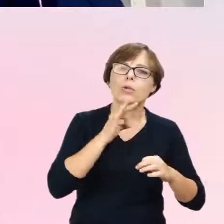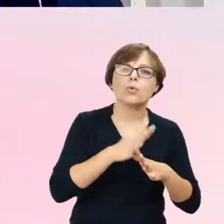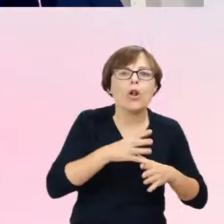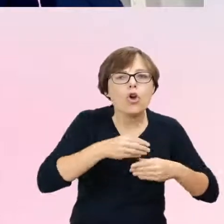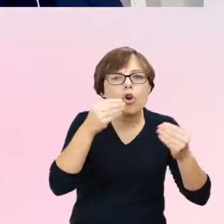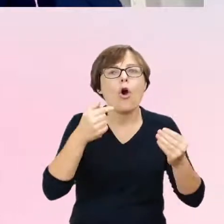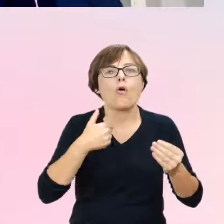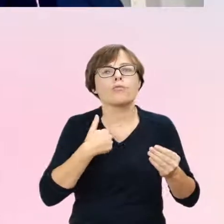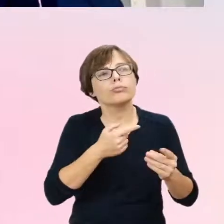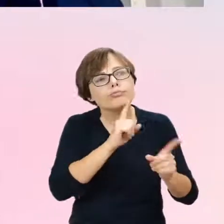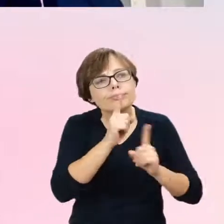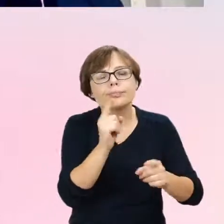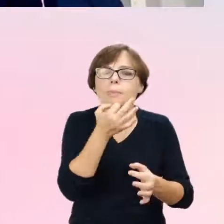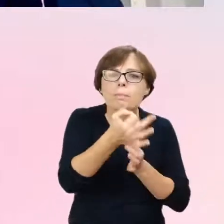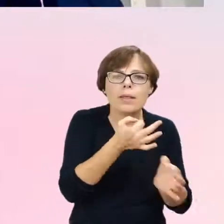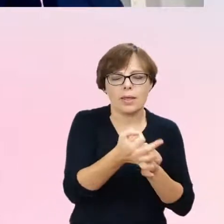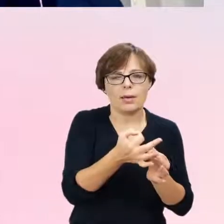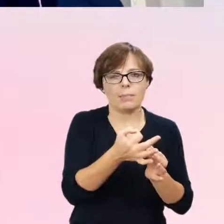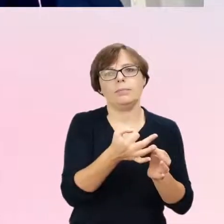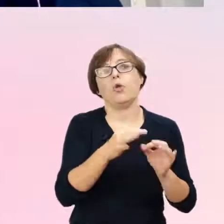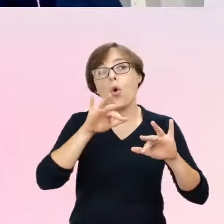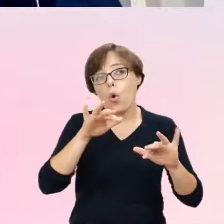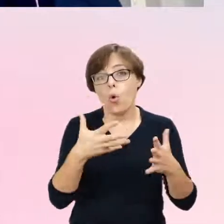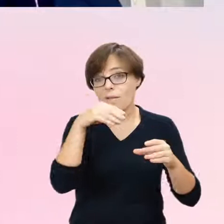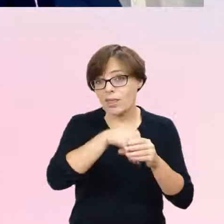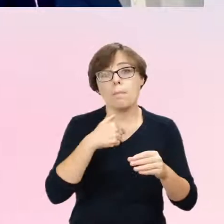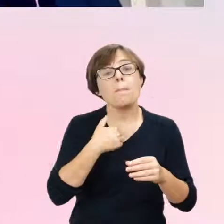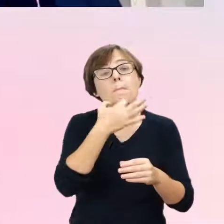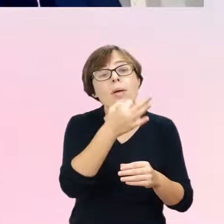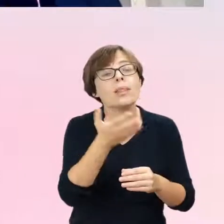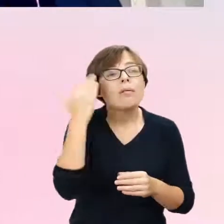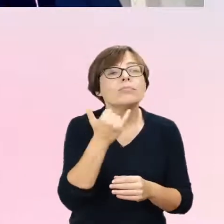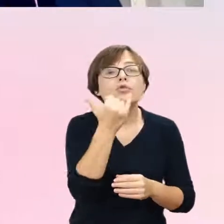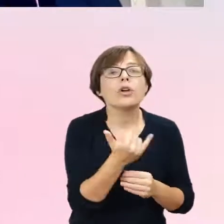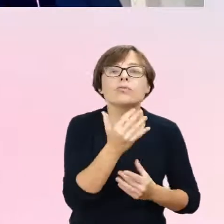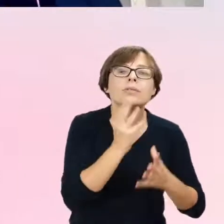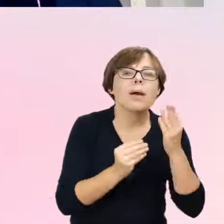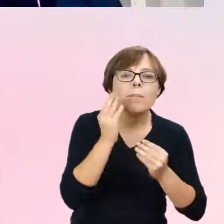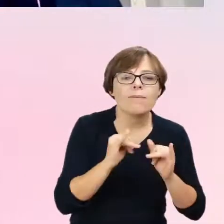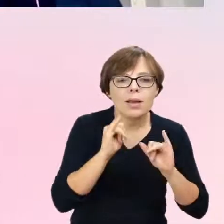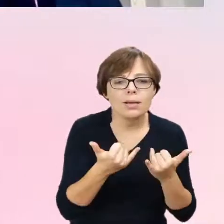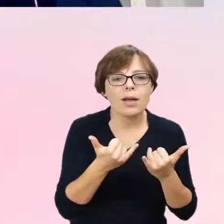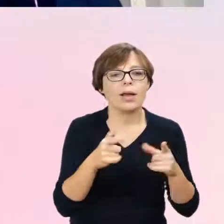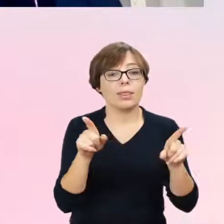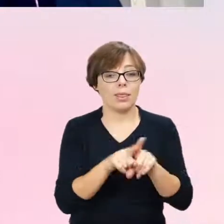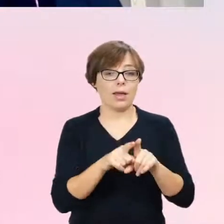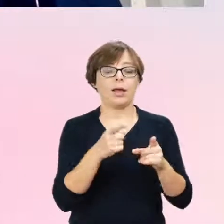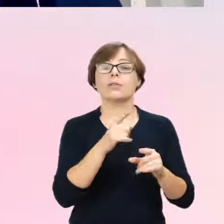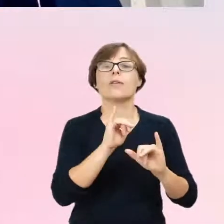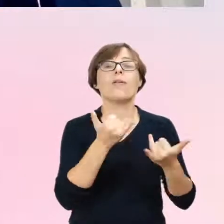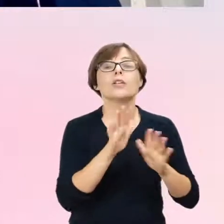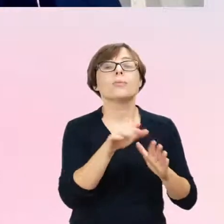pytamy właśnie o to, że wspomniane już wielokrotnie, zabawy dziecięce, sposób wbierania w dzieciństwo i reakcje na propozycje